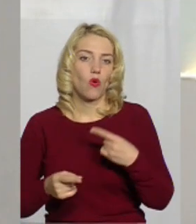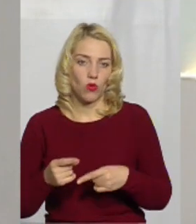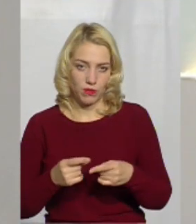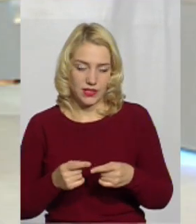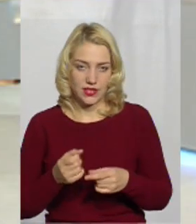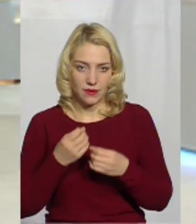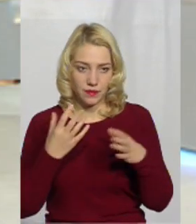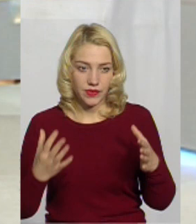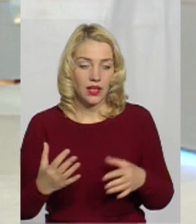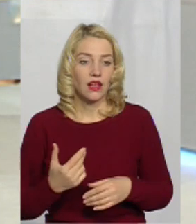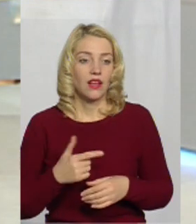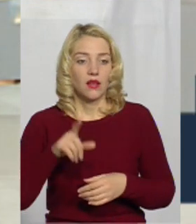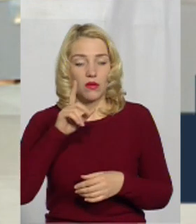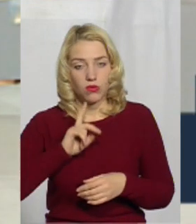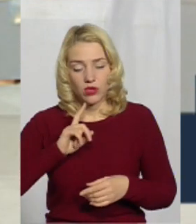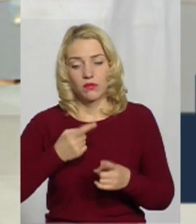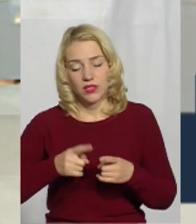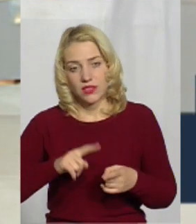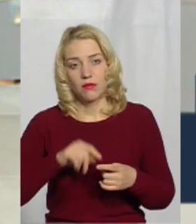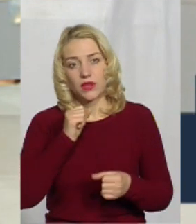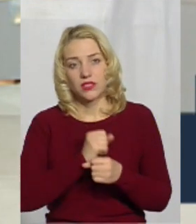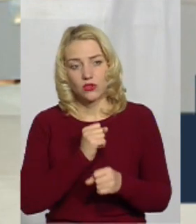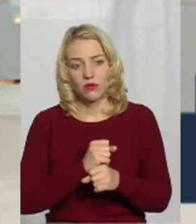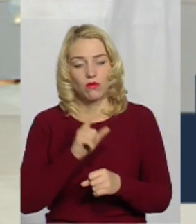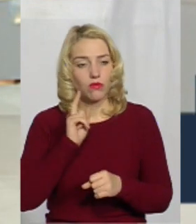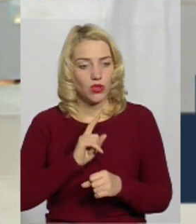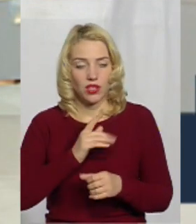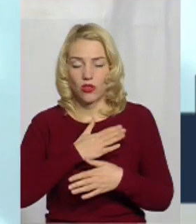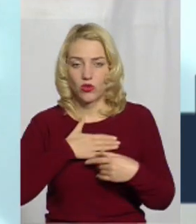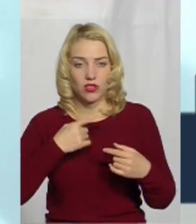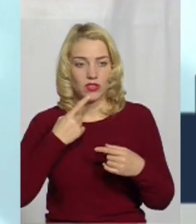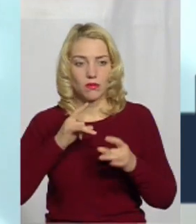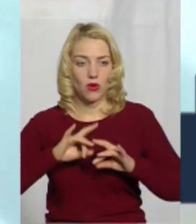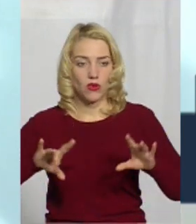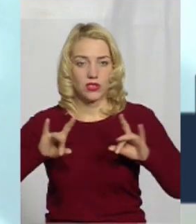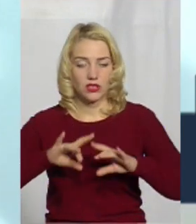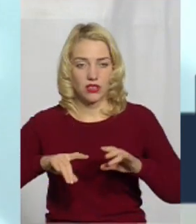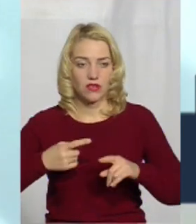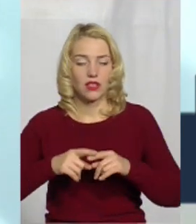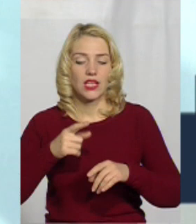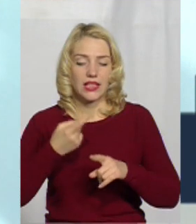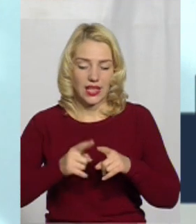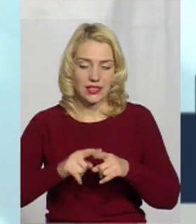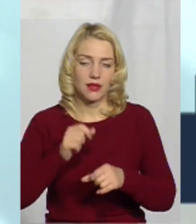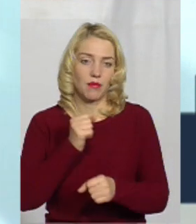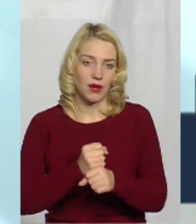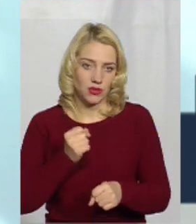благодійники, меценати? Ну поки що ми працюємо з цим. Ще не хотілося б озвучувати, ми працюємо.